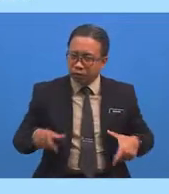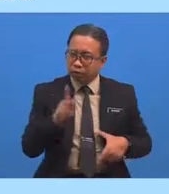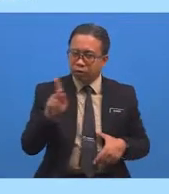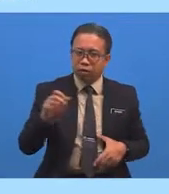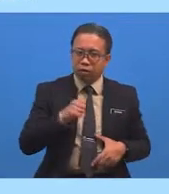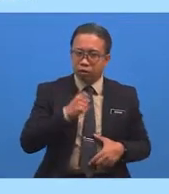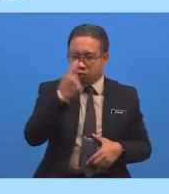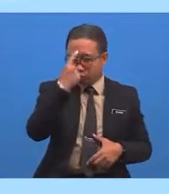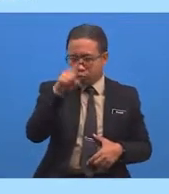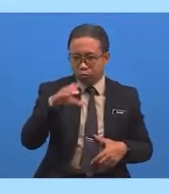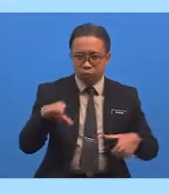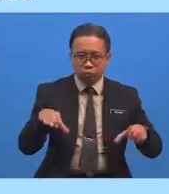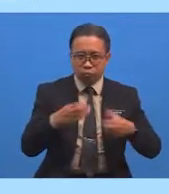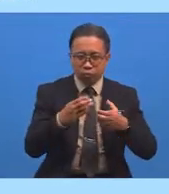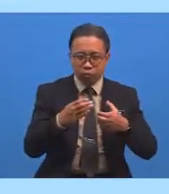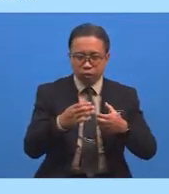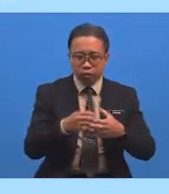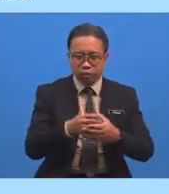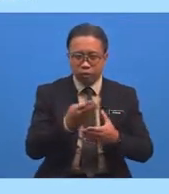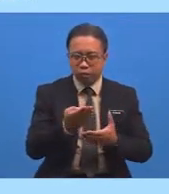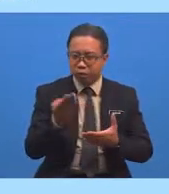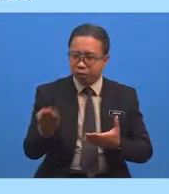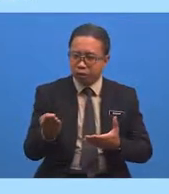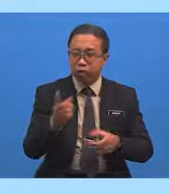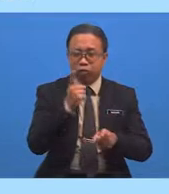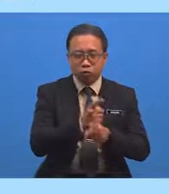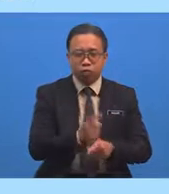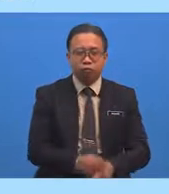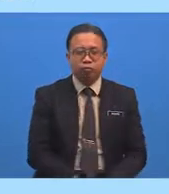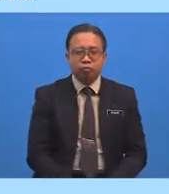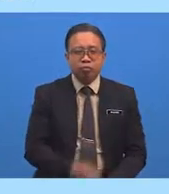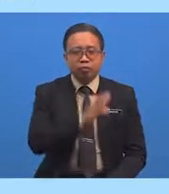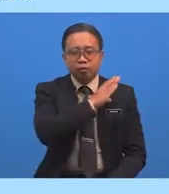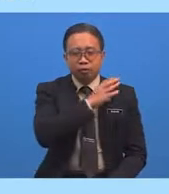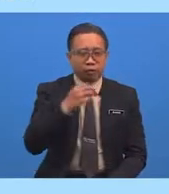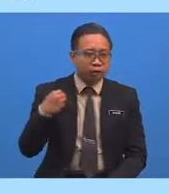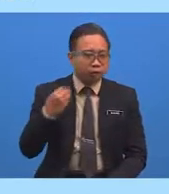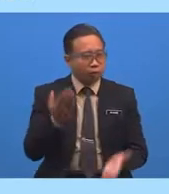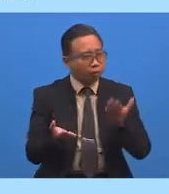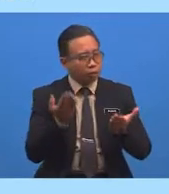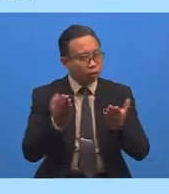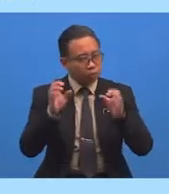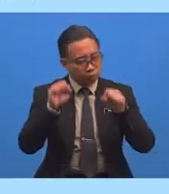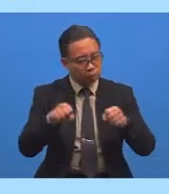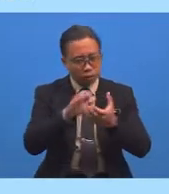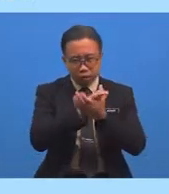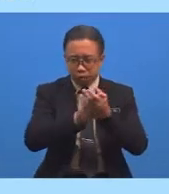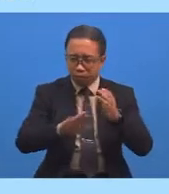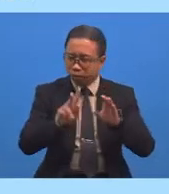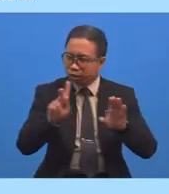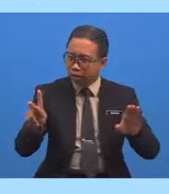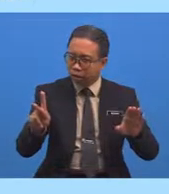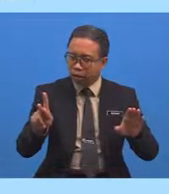Untuk Membuat Perkara Yang Betul Dan Mungkin Boleh Menyelamatkan